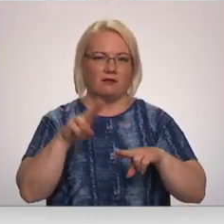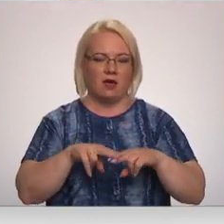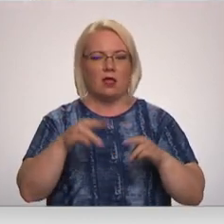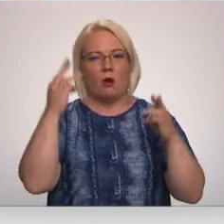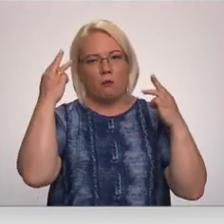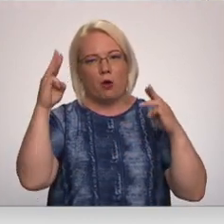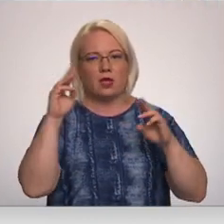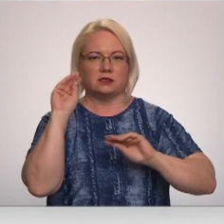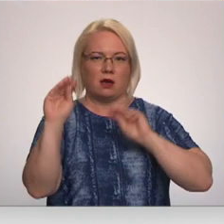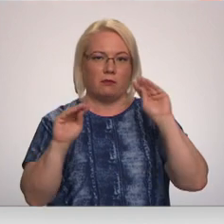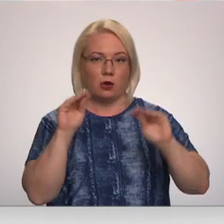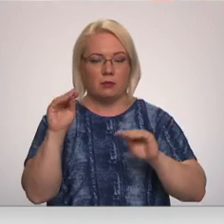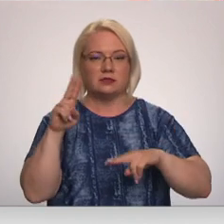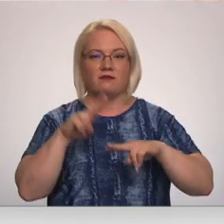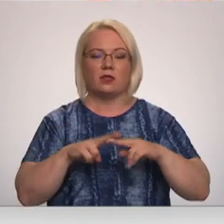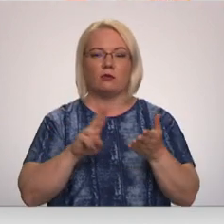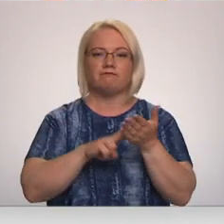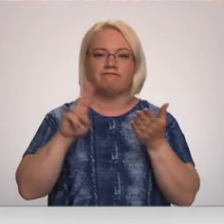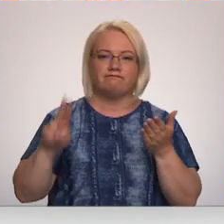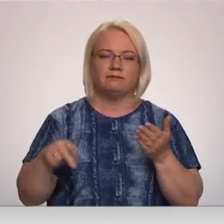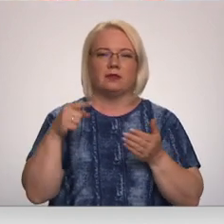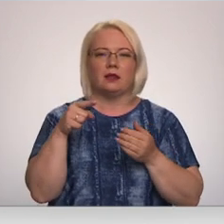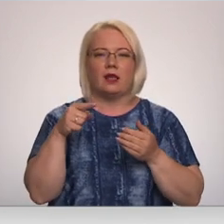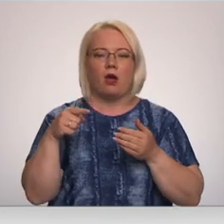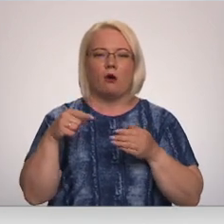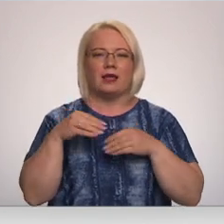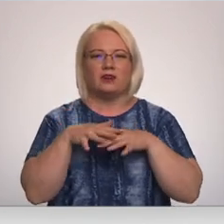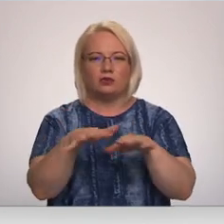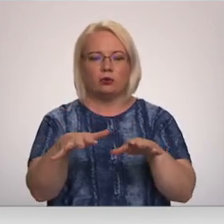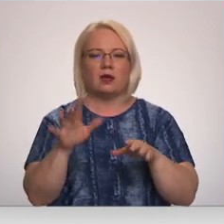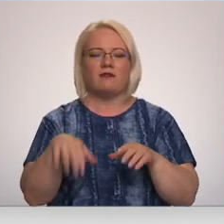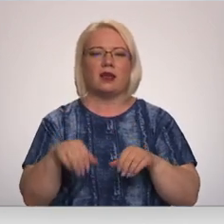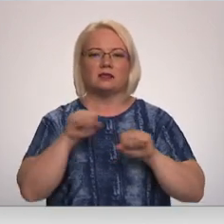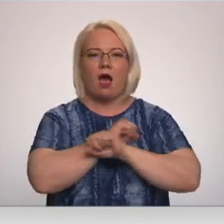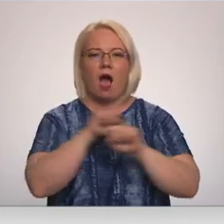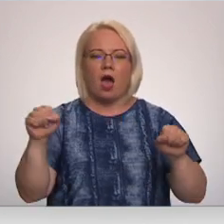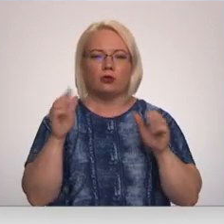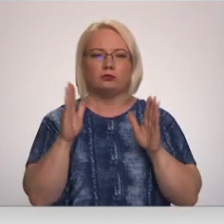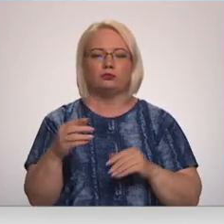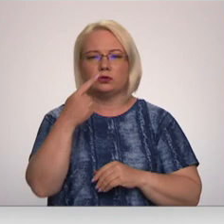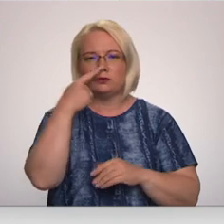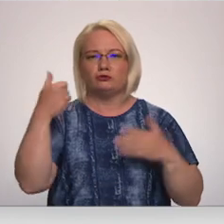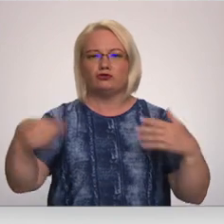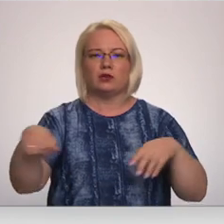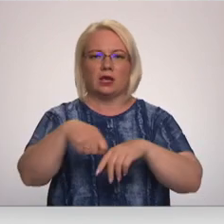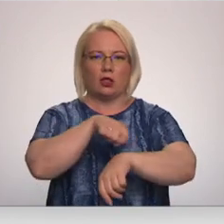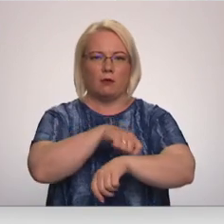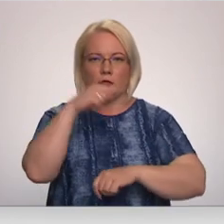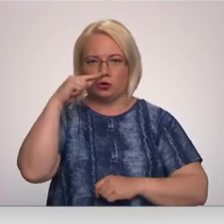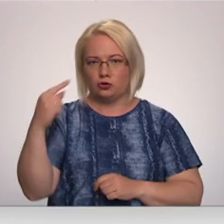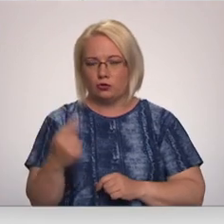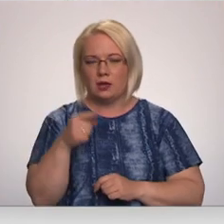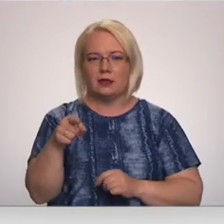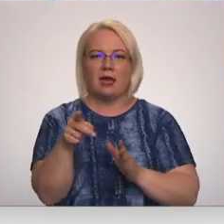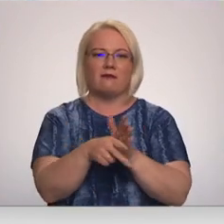aprīkojums. Vietās, kur to atļauja infrastruktūra, tas varēs attīstīt ātrumu līdz 160 km stundā. Plānots, ka šie